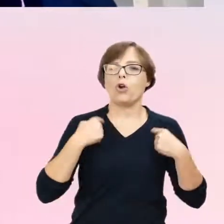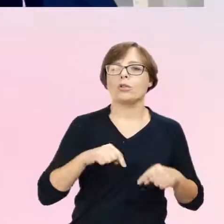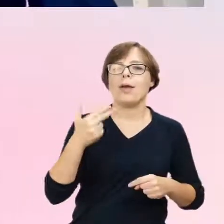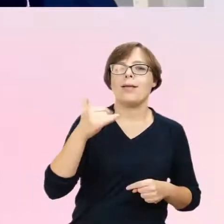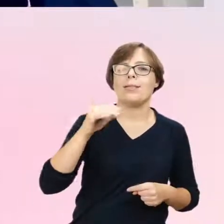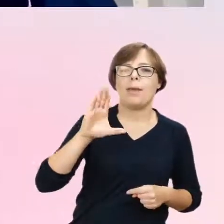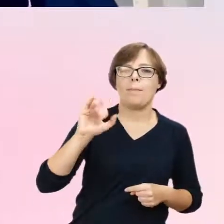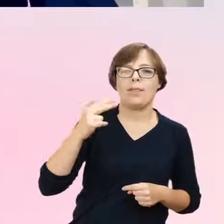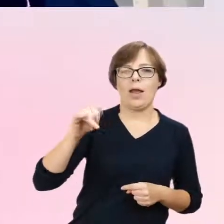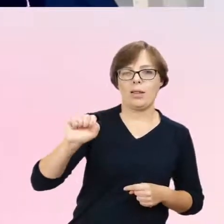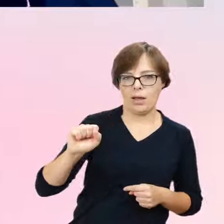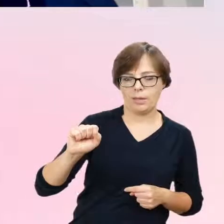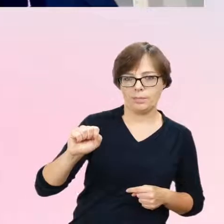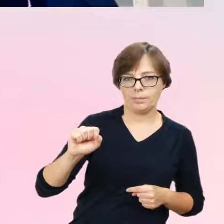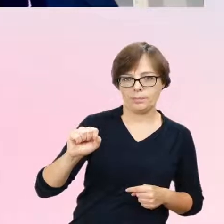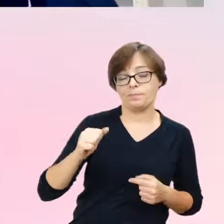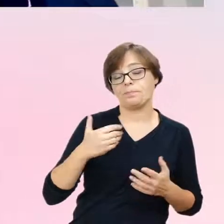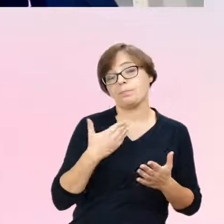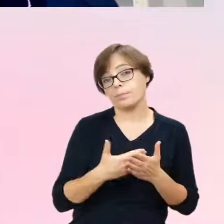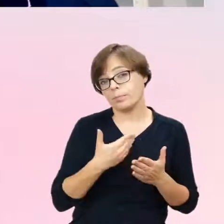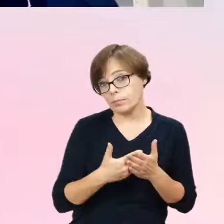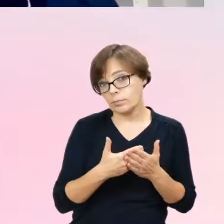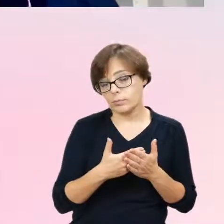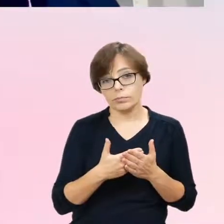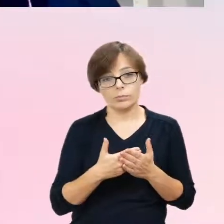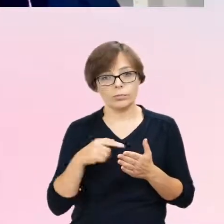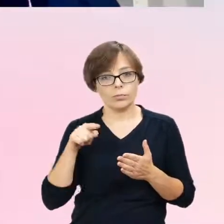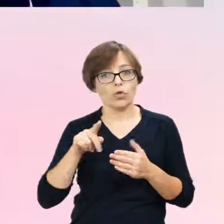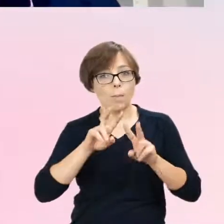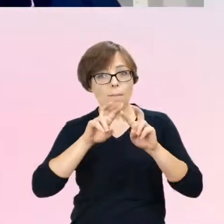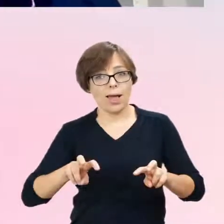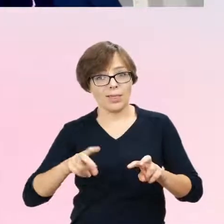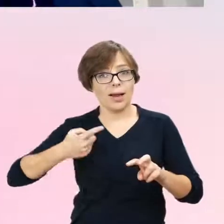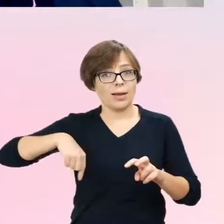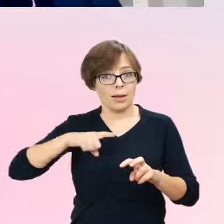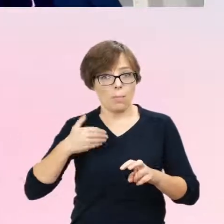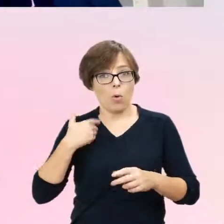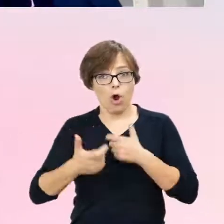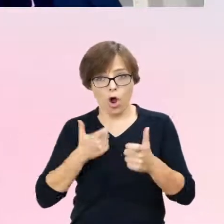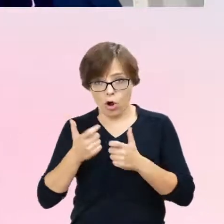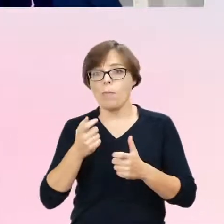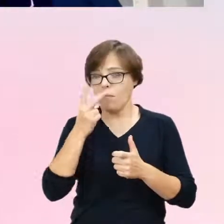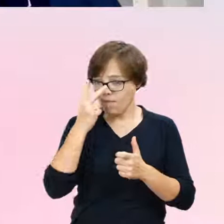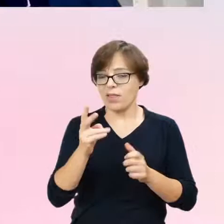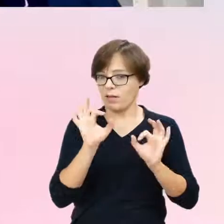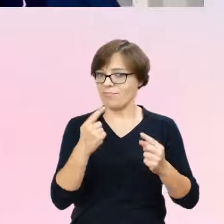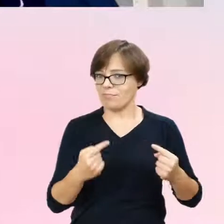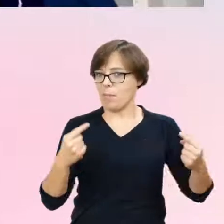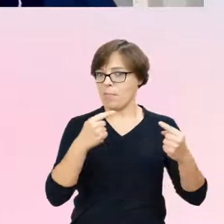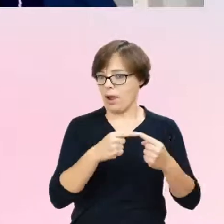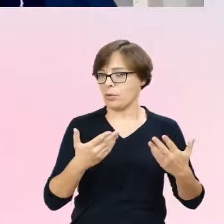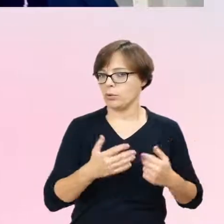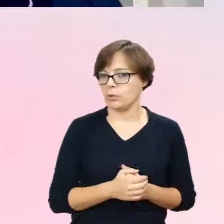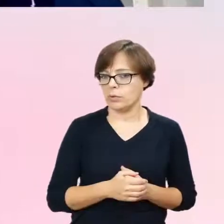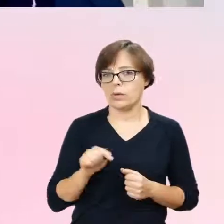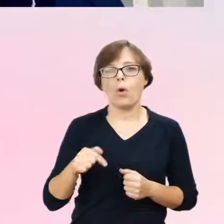tutaj mam poczucie, że badanie, które myśmy przeprowadzili, trochę odzwierciedla ten trend. U nas to było